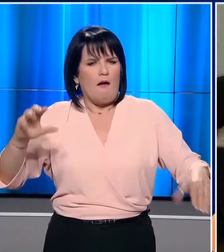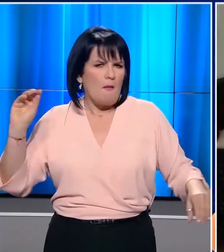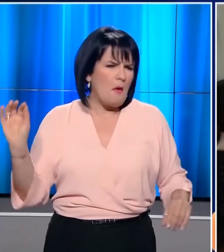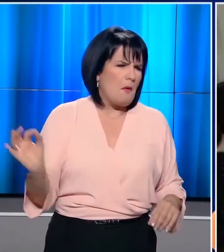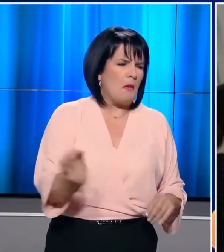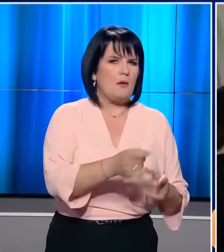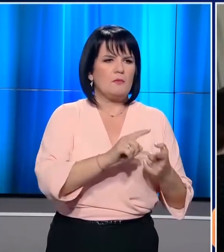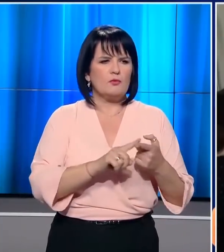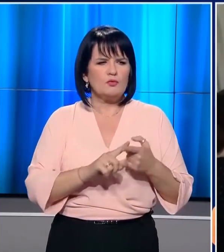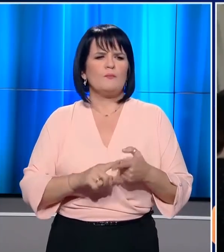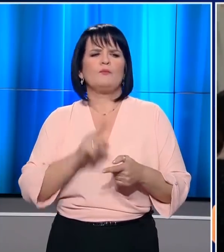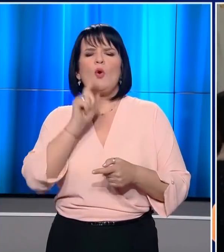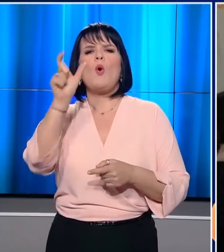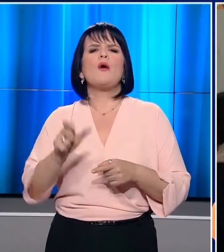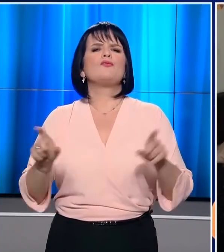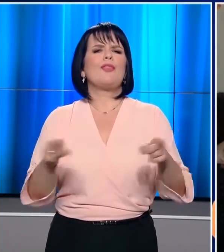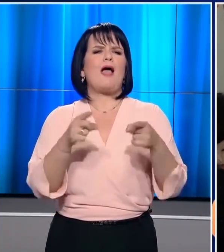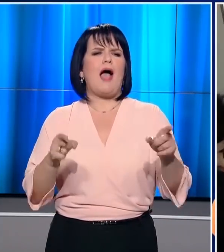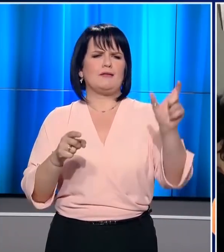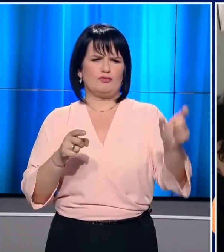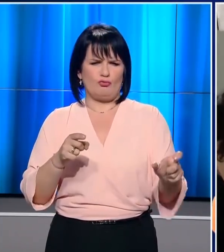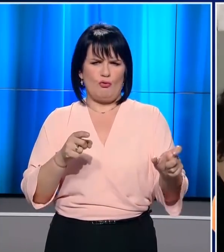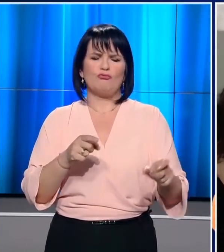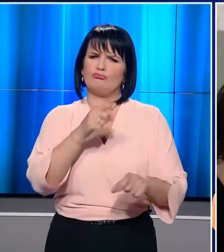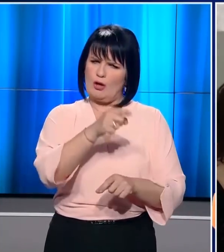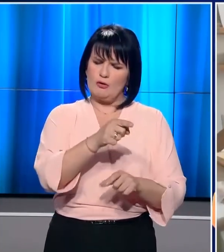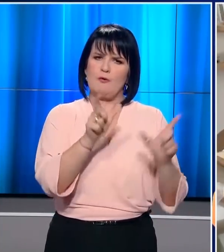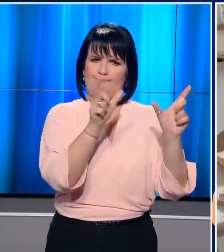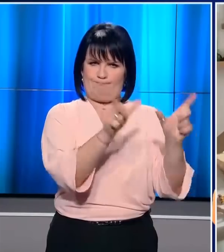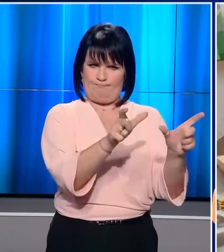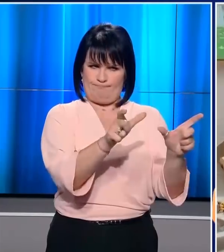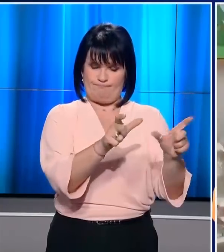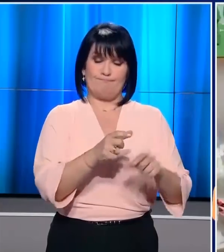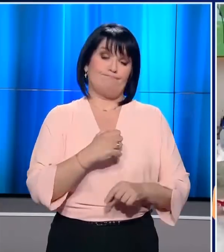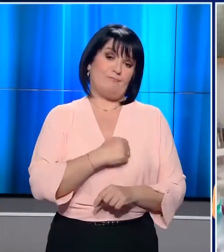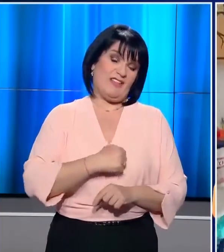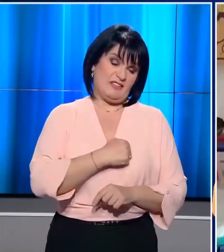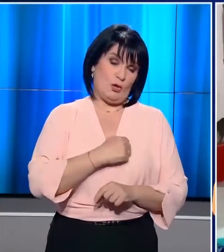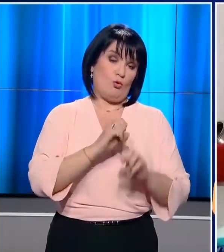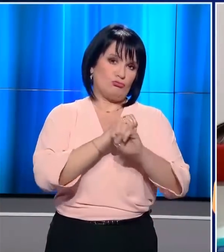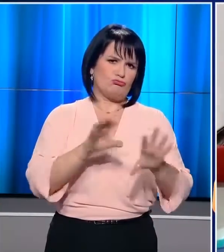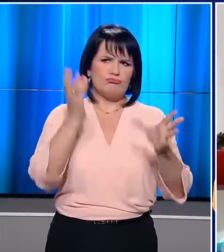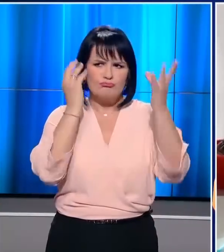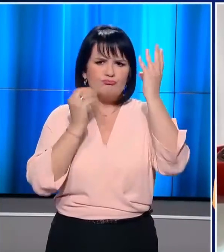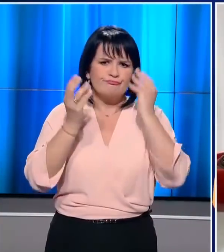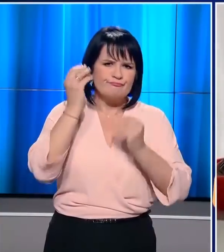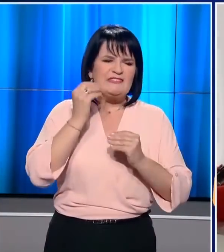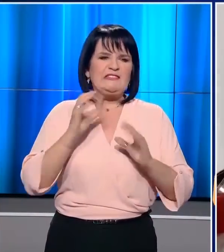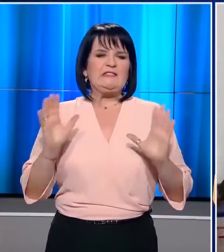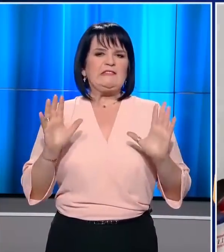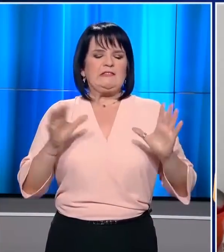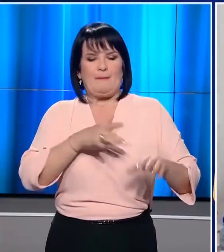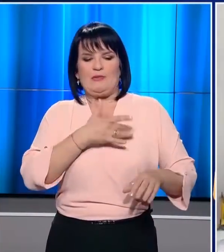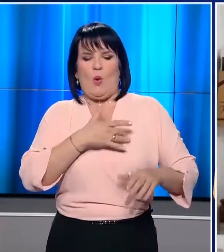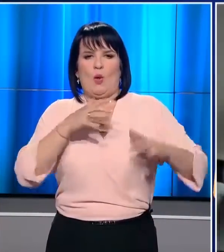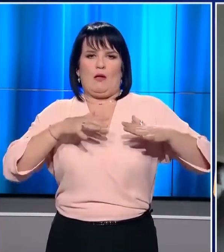Ο Μάτζιο τον Νιόλο είναι δάσκαλος σε δημοτικό του Σάν Φιωράνο που είναι σε καραντίνα. Τα άσχημα νέα που φτάνουν δεν βοηθούν την ίδια έφθραυστη